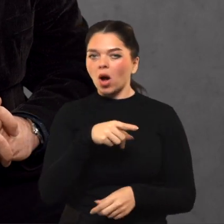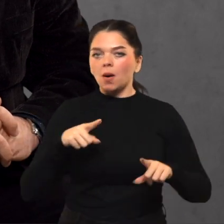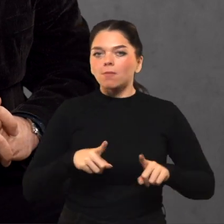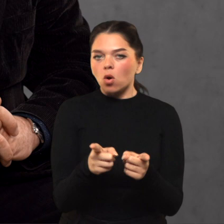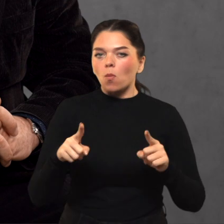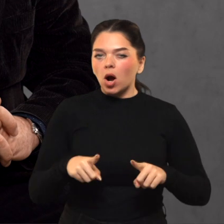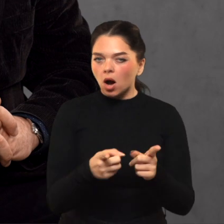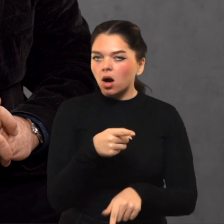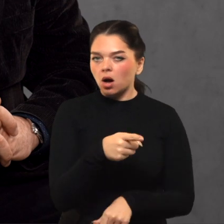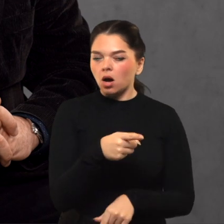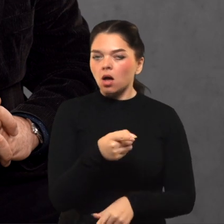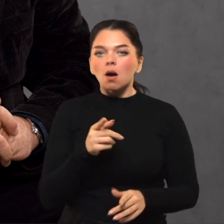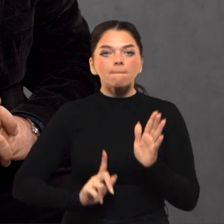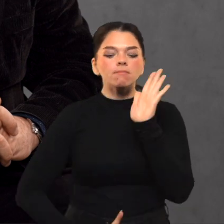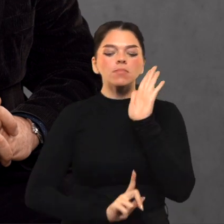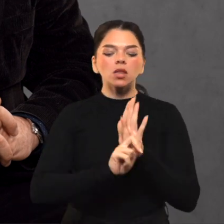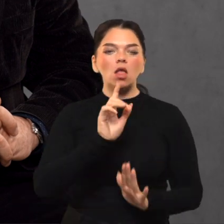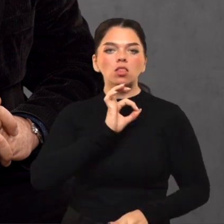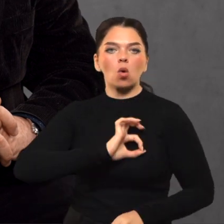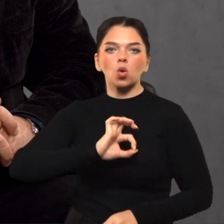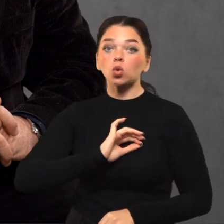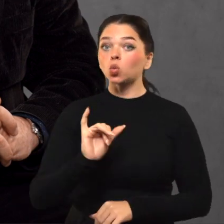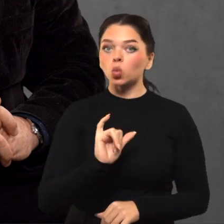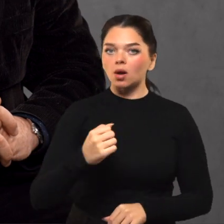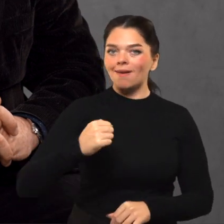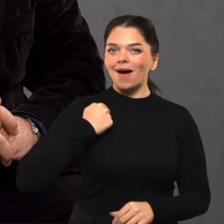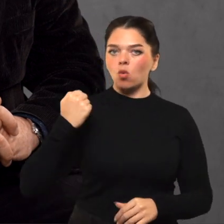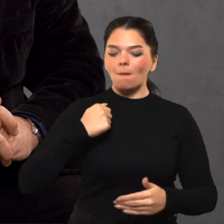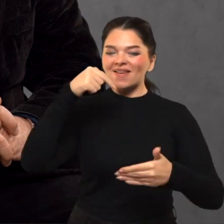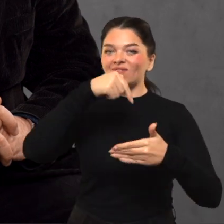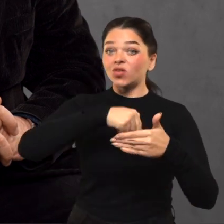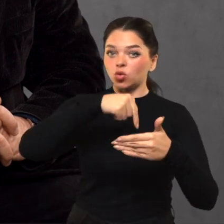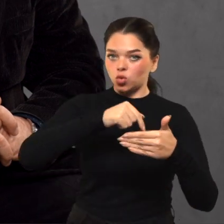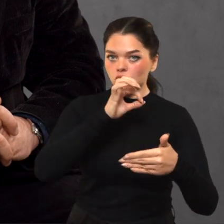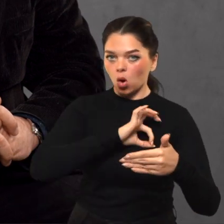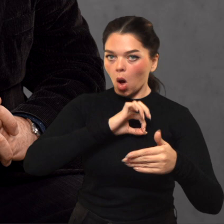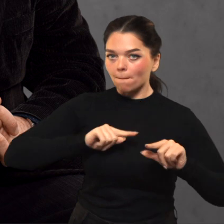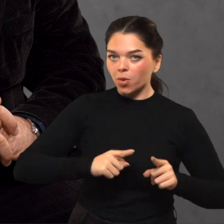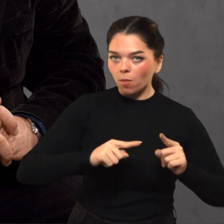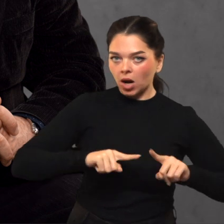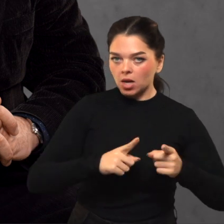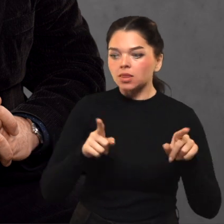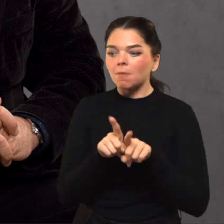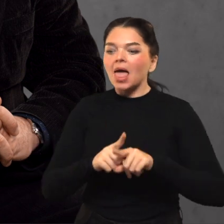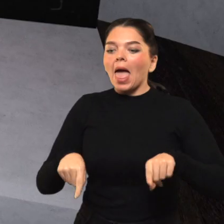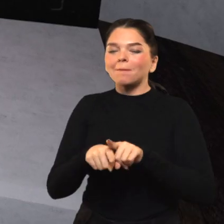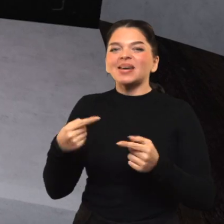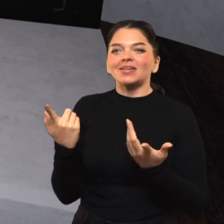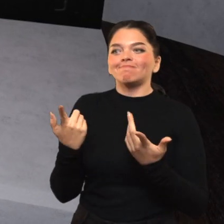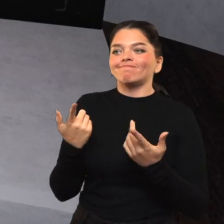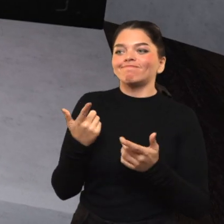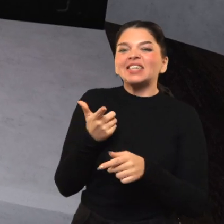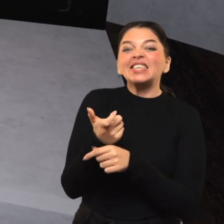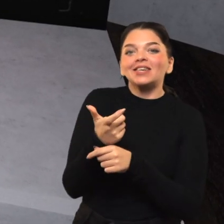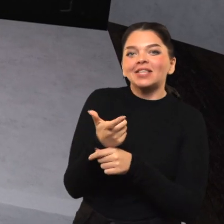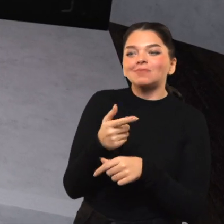Jis būtent pradėjo naudoti propagandą savo kariuomenės tiek viduje, tiek naudoti ją, kaip ginklą prieš savo priešus. Jogi